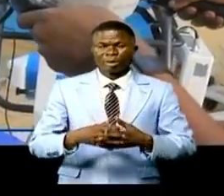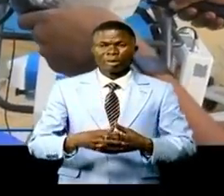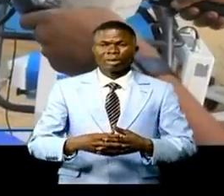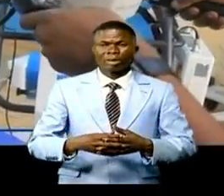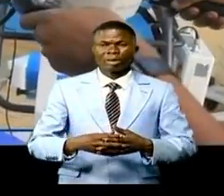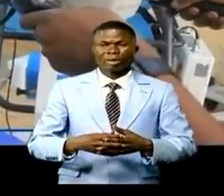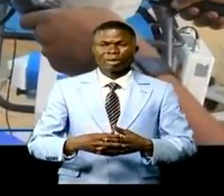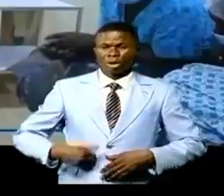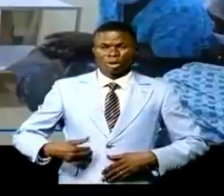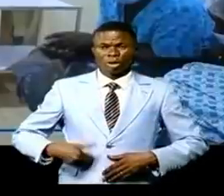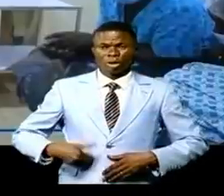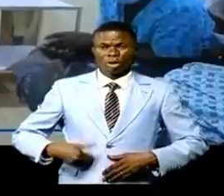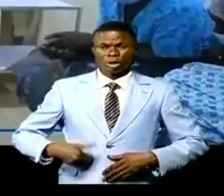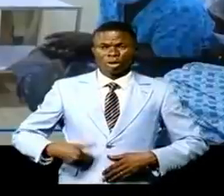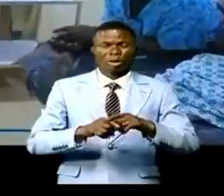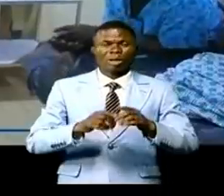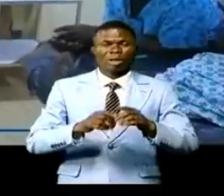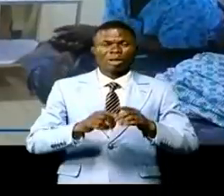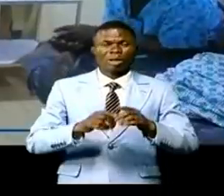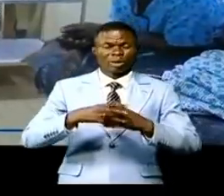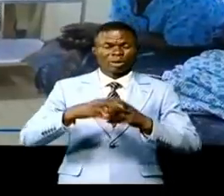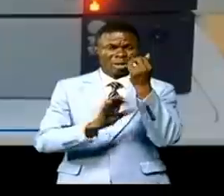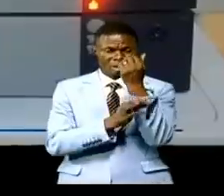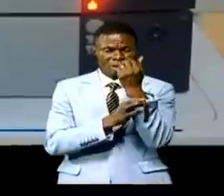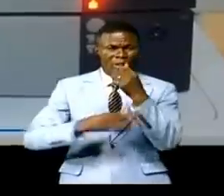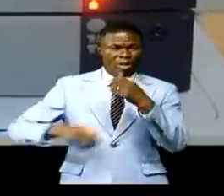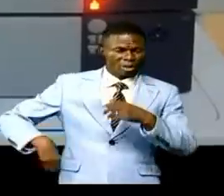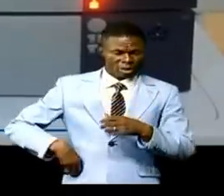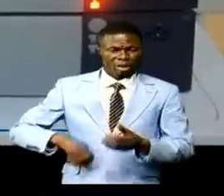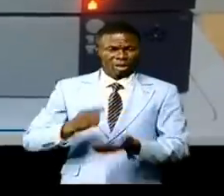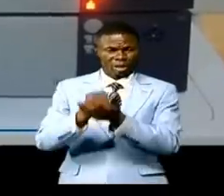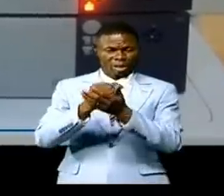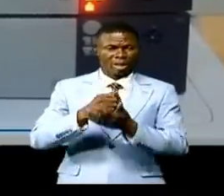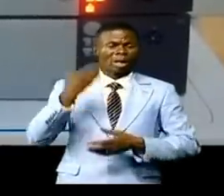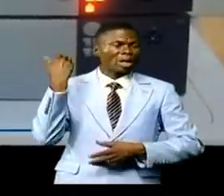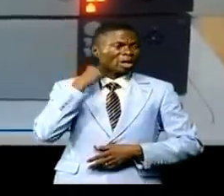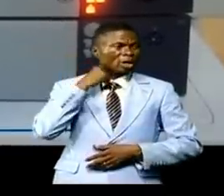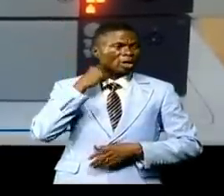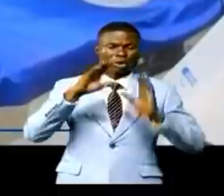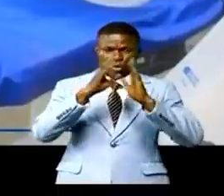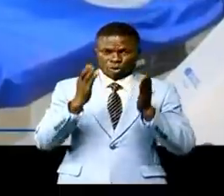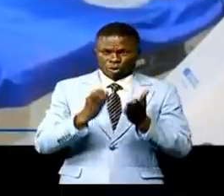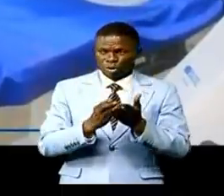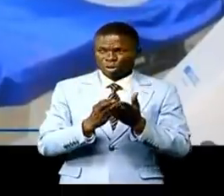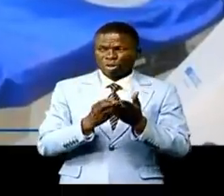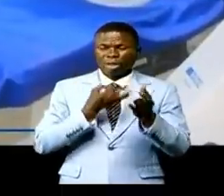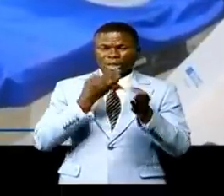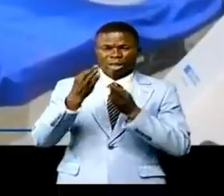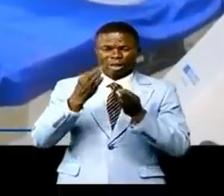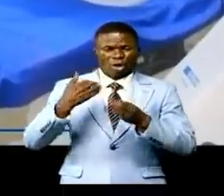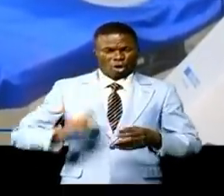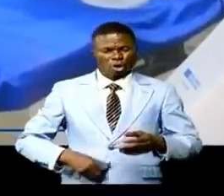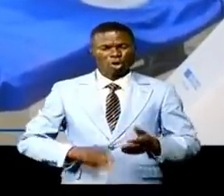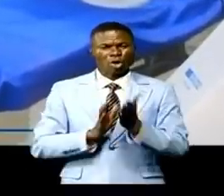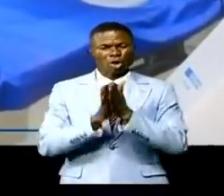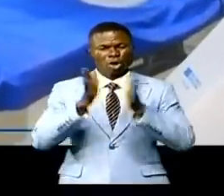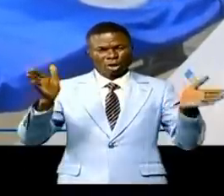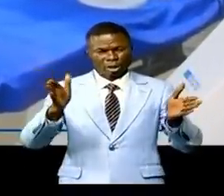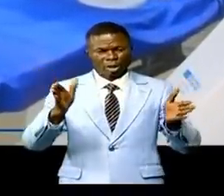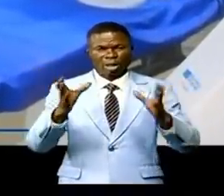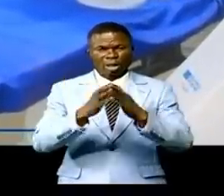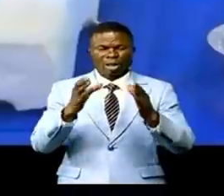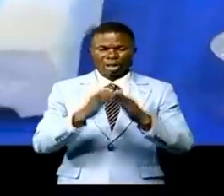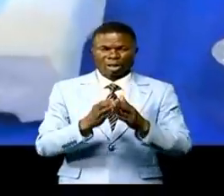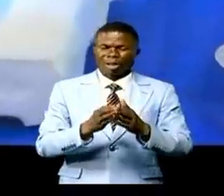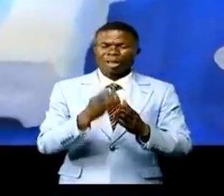opératoire et la colonne endoscopie vont permettre au corps médical de faire diverses chirurgies complexes avec